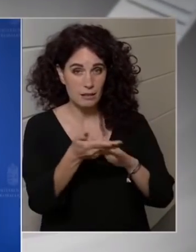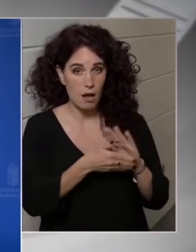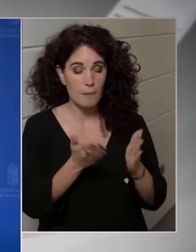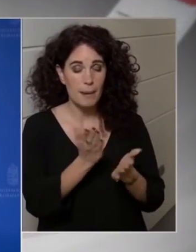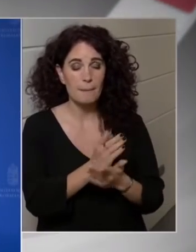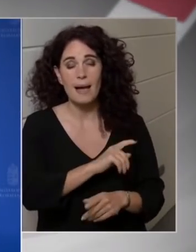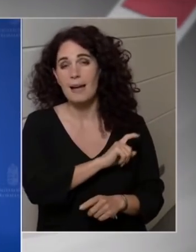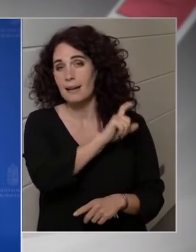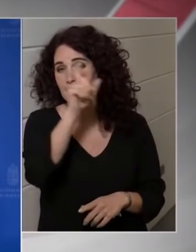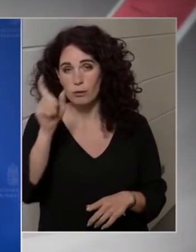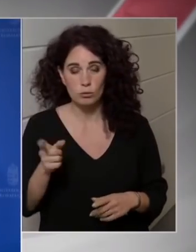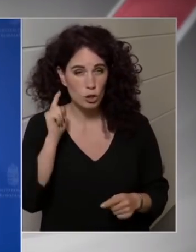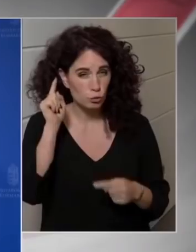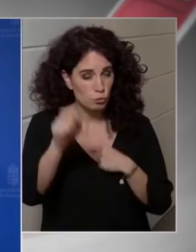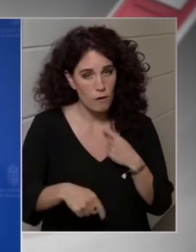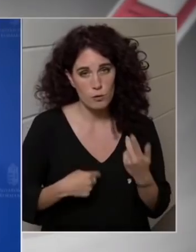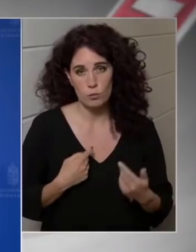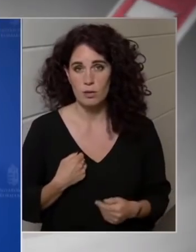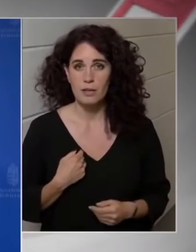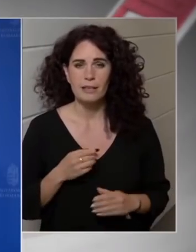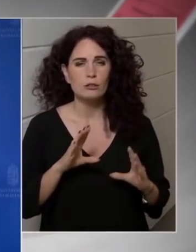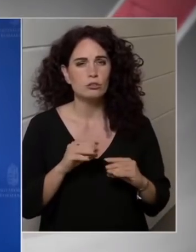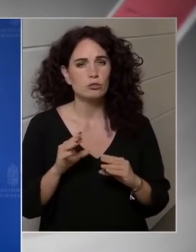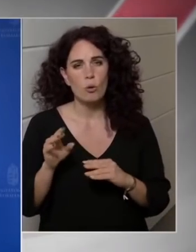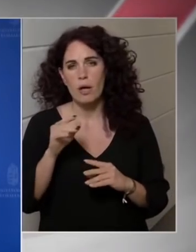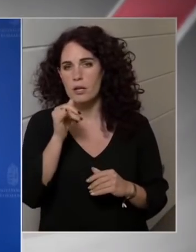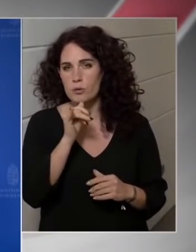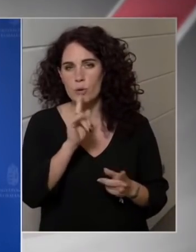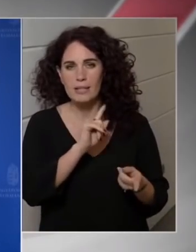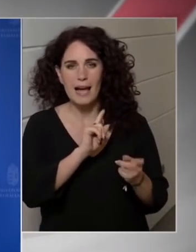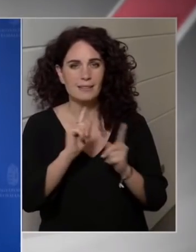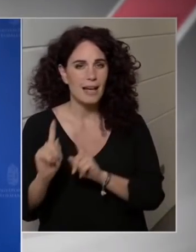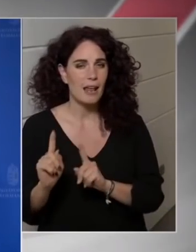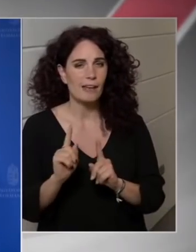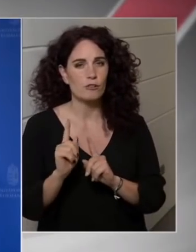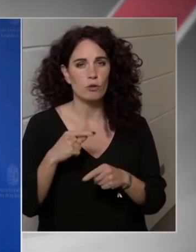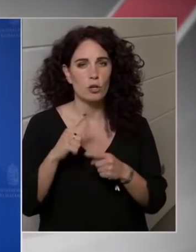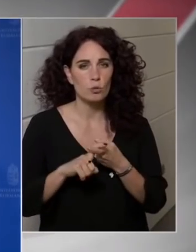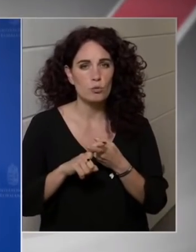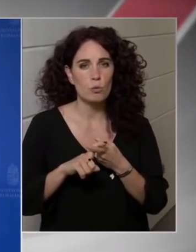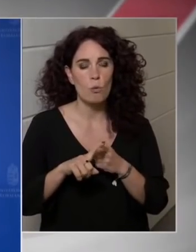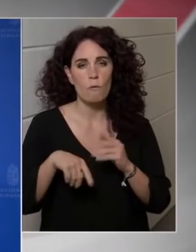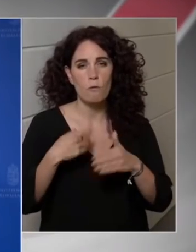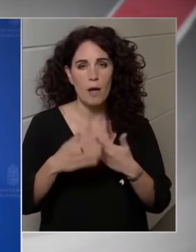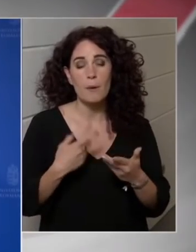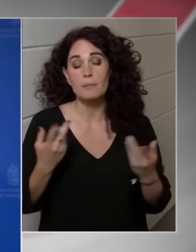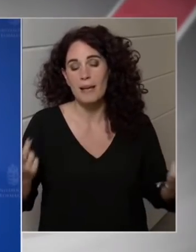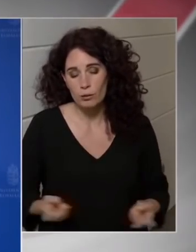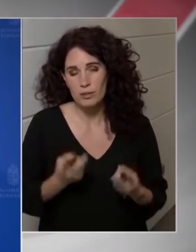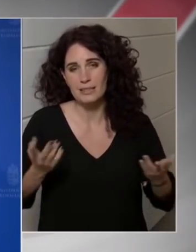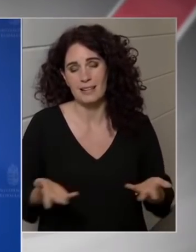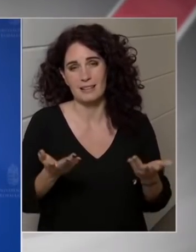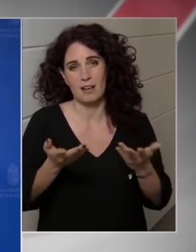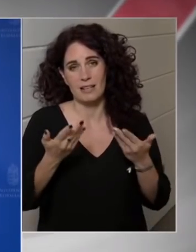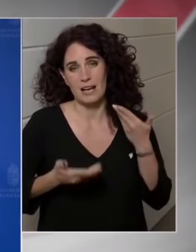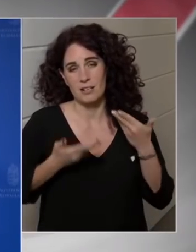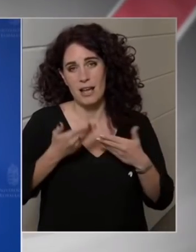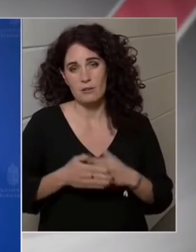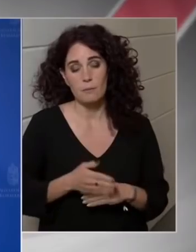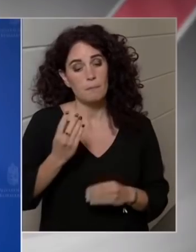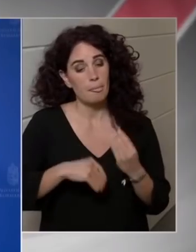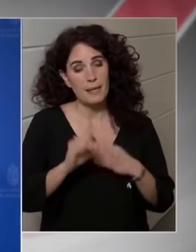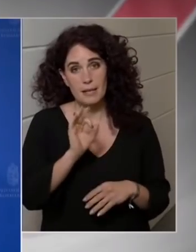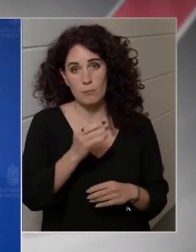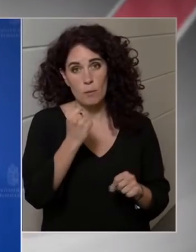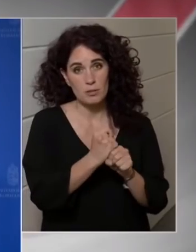réges-rég túl vagyunk, és számtalan olyan zöld átállásra vonatkozó program lenne folyamatban, ami megkönnyítené a tárgyalást. Ezért nem jó, hogyha a